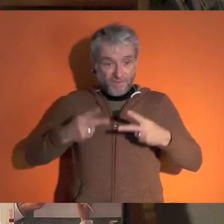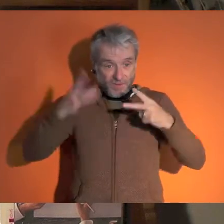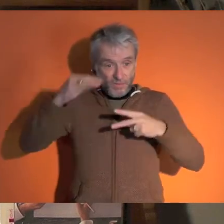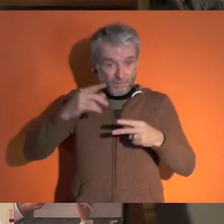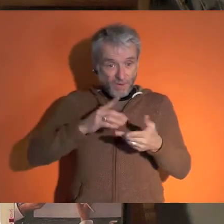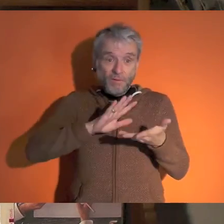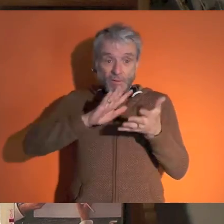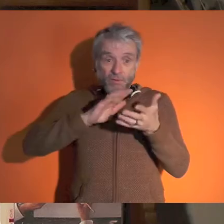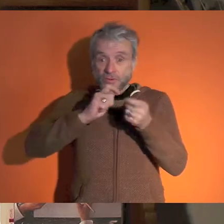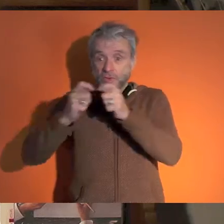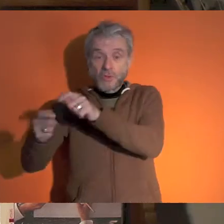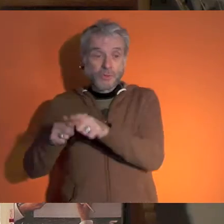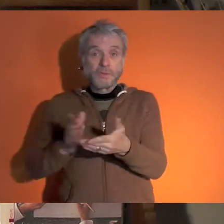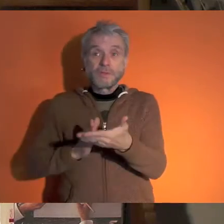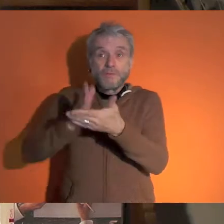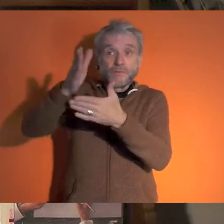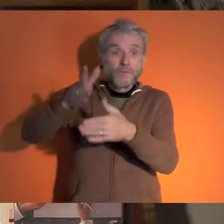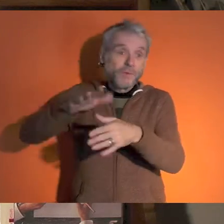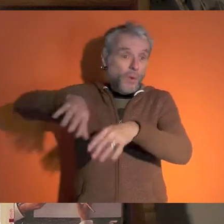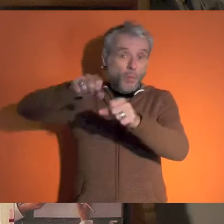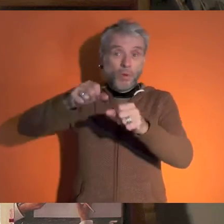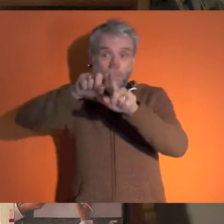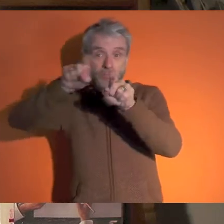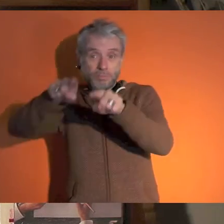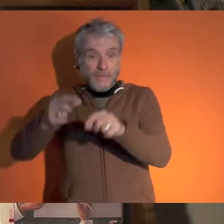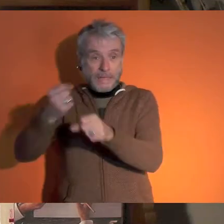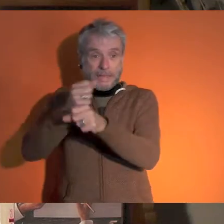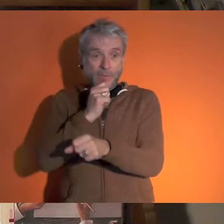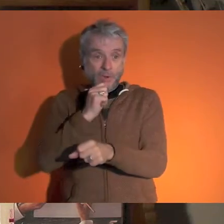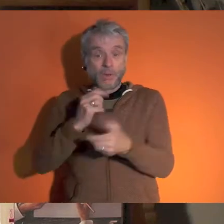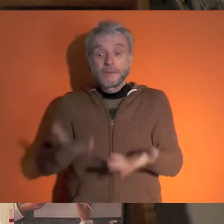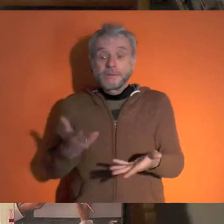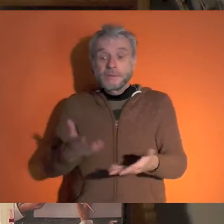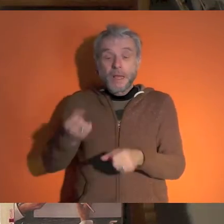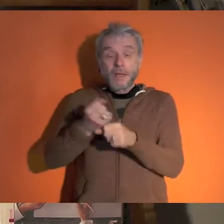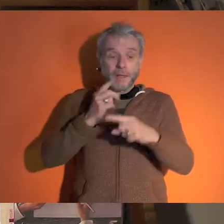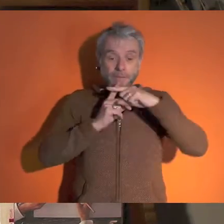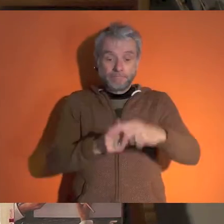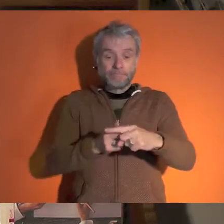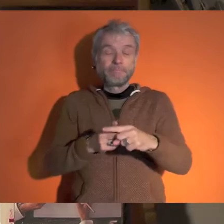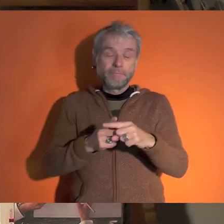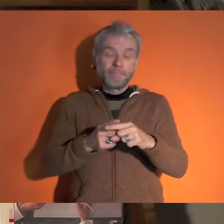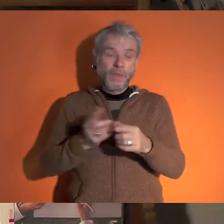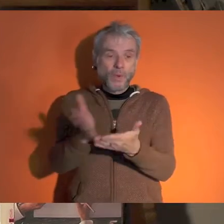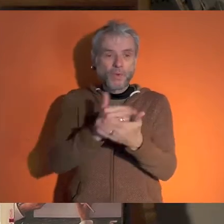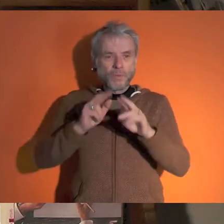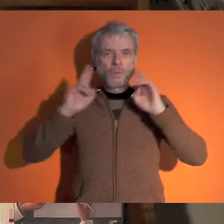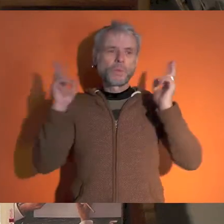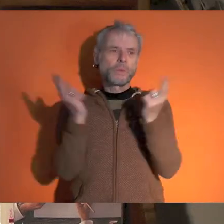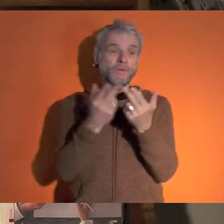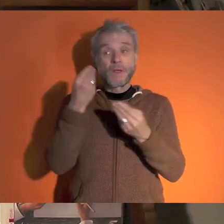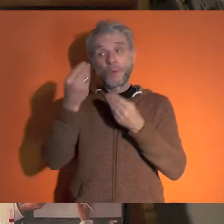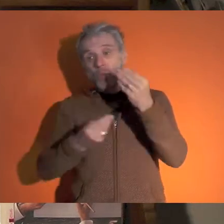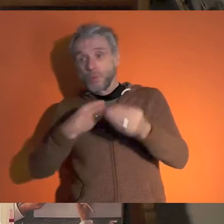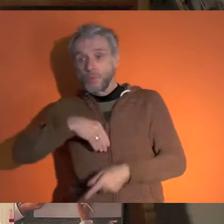dans leur vie, ou à l'heure où nous savons que les emplois de demain ne sont pas encore créés. C'est pour cela que nous avons mis au cœur le